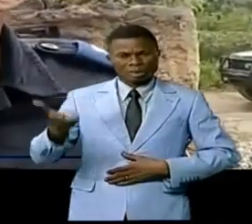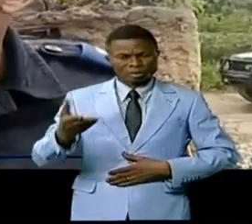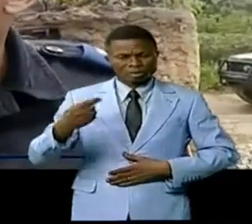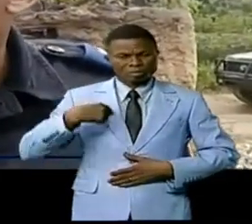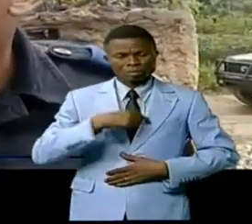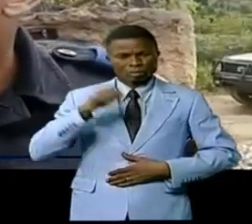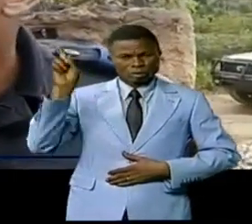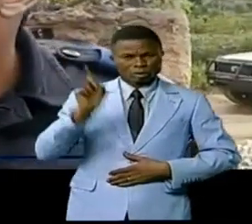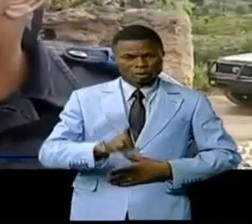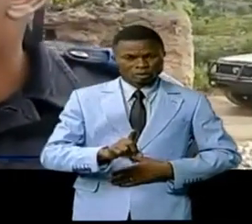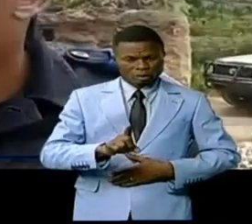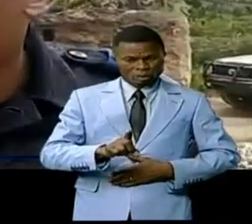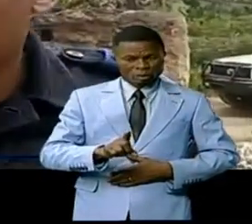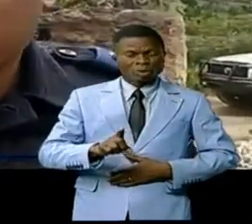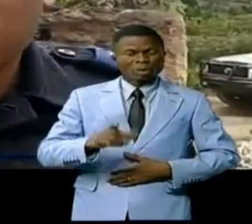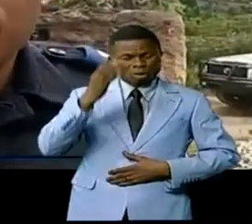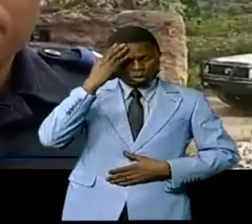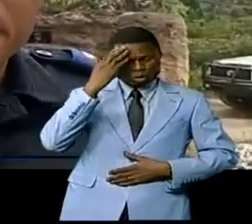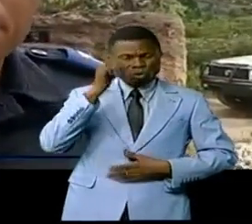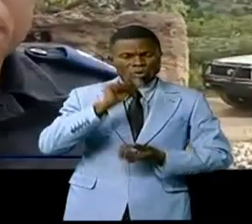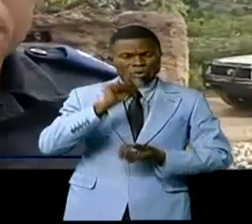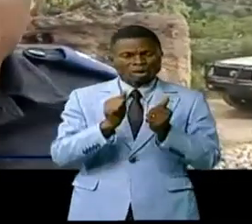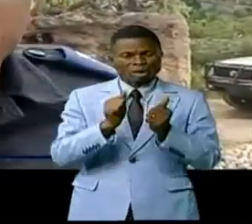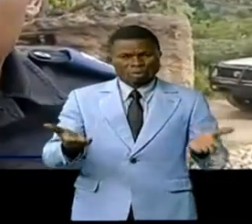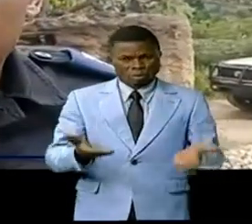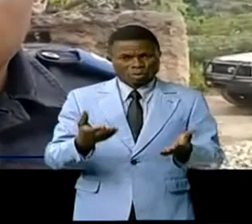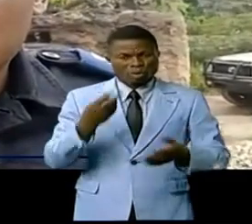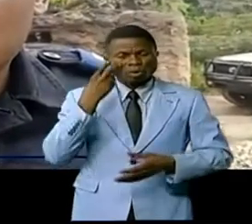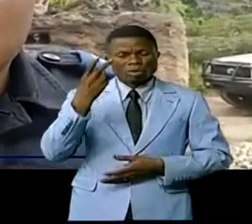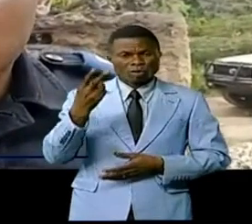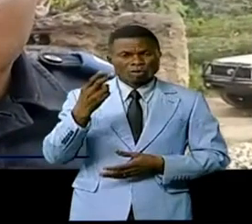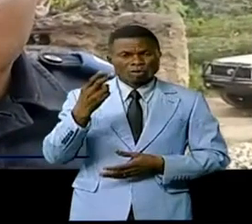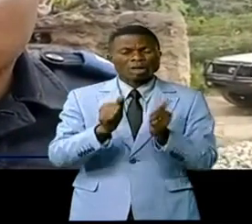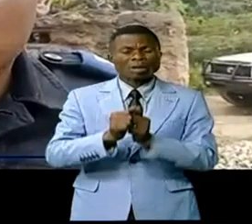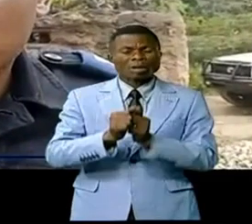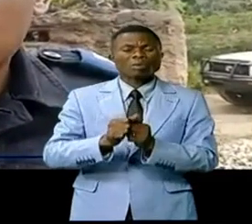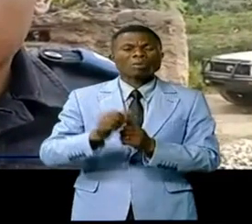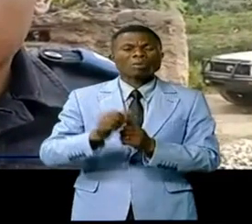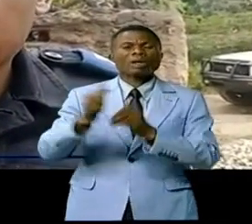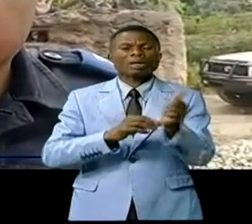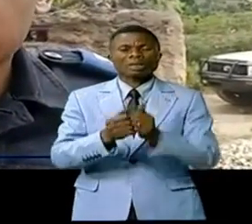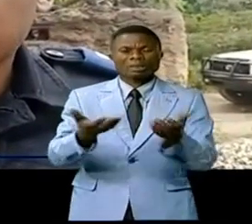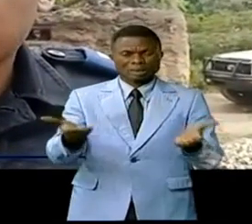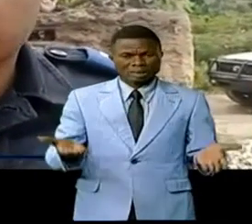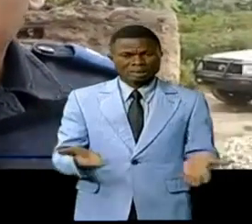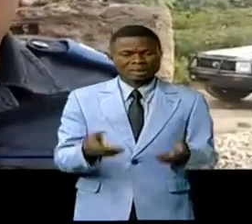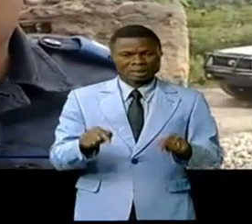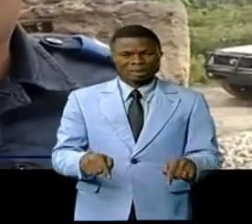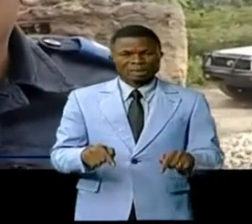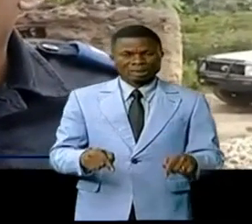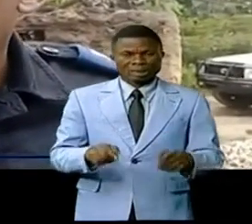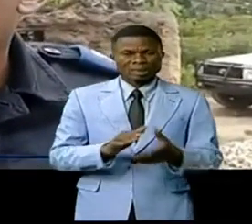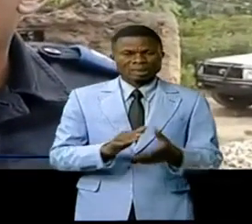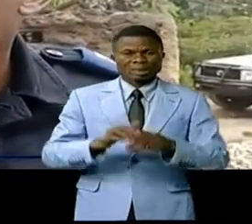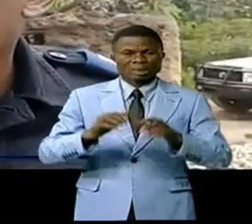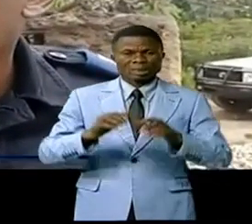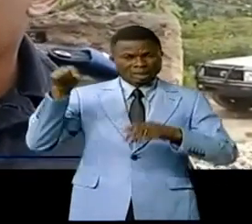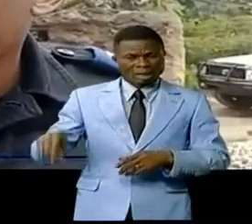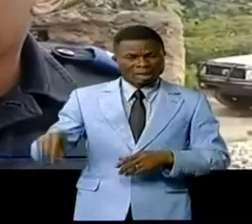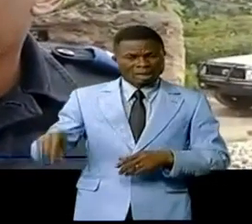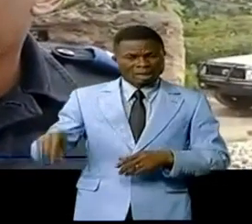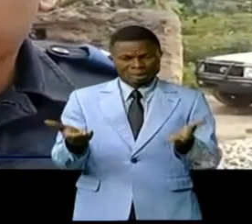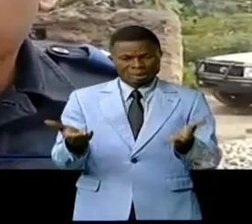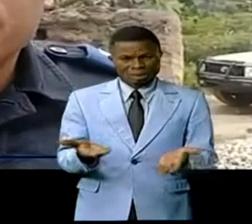venus s'intégrer de la situation, voire palper la situation qui s'est passée ici dans ce quartier